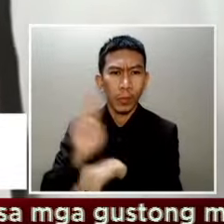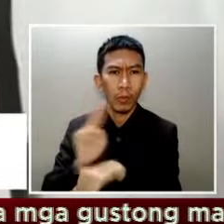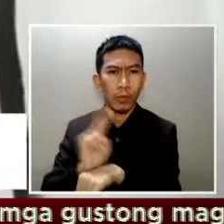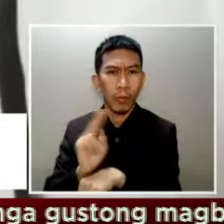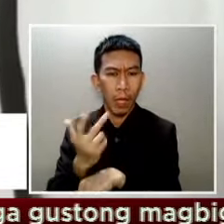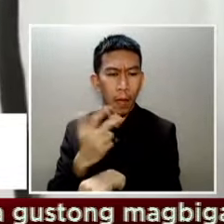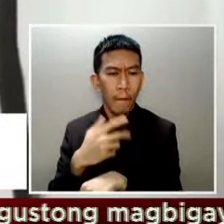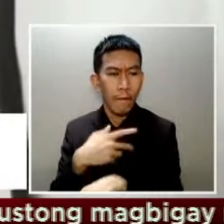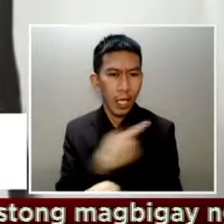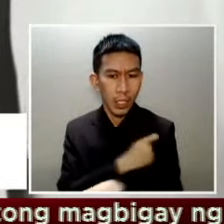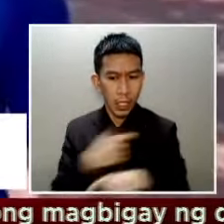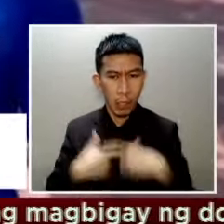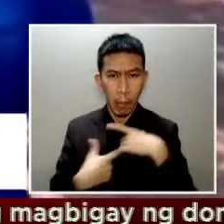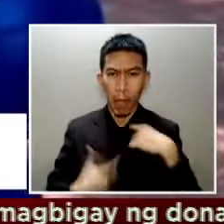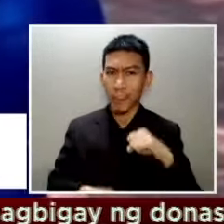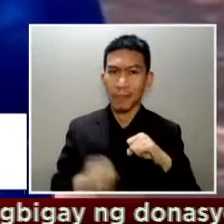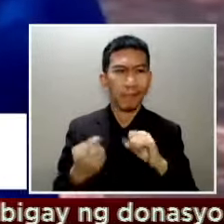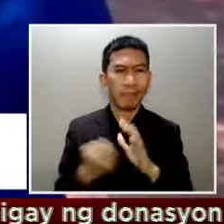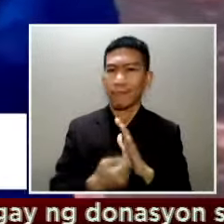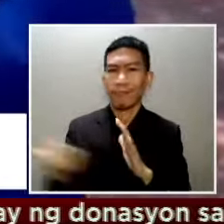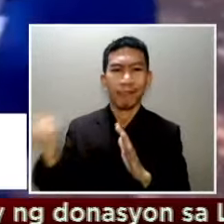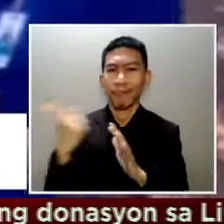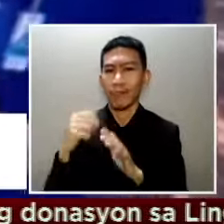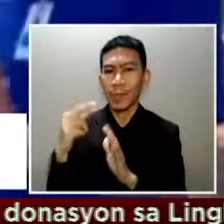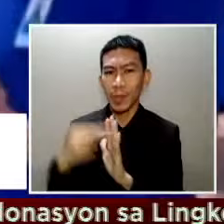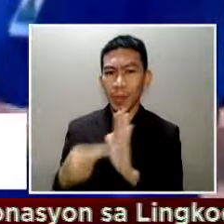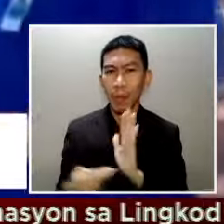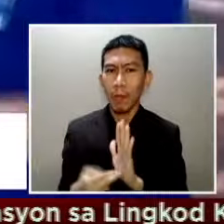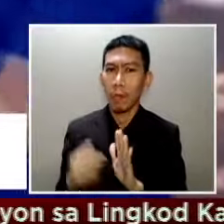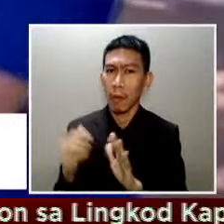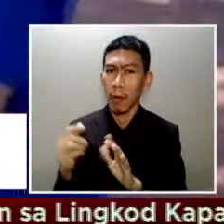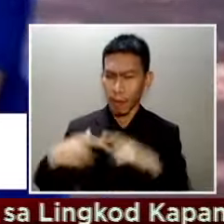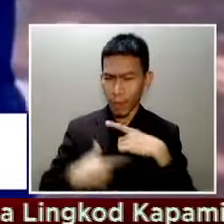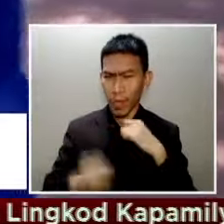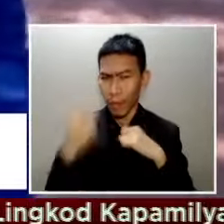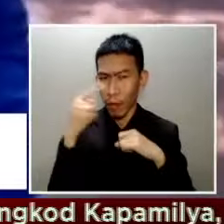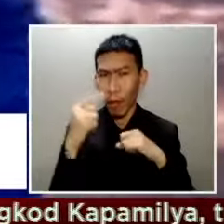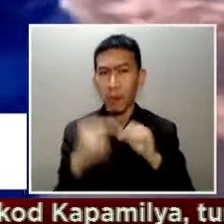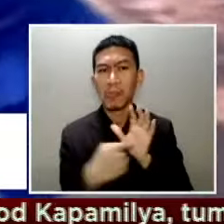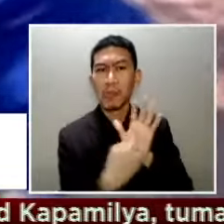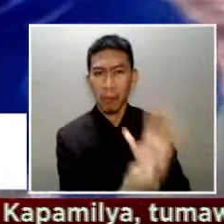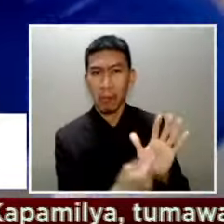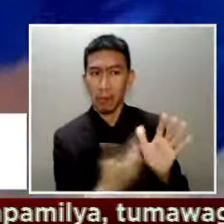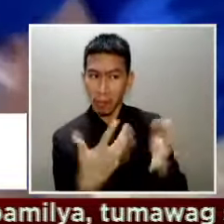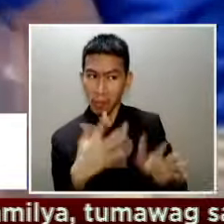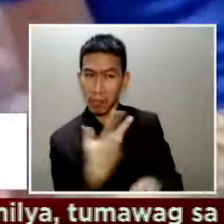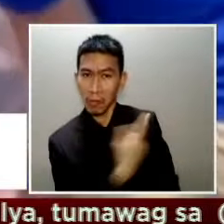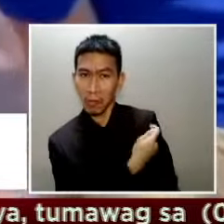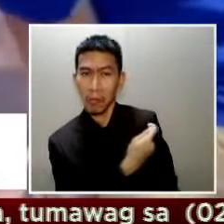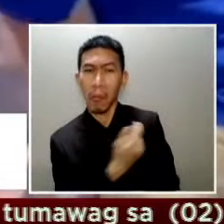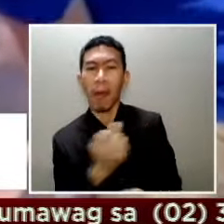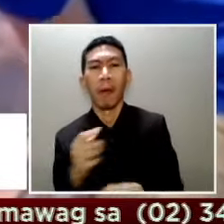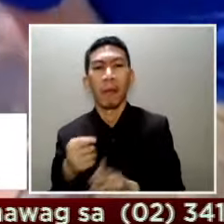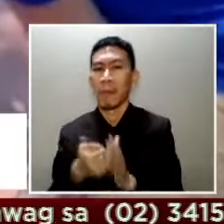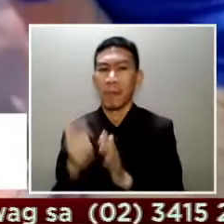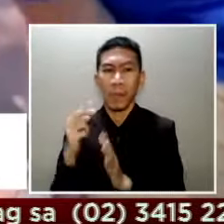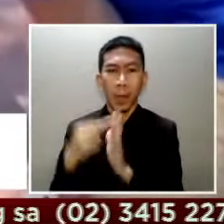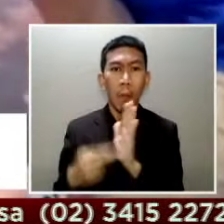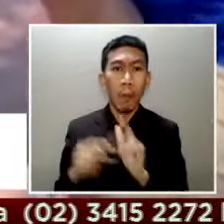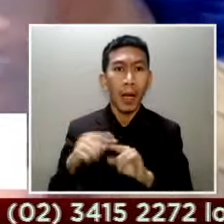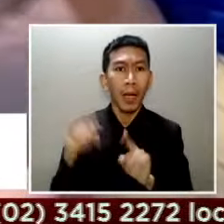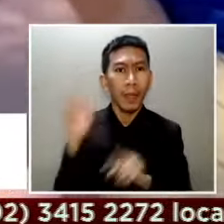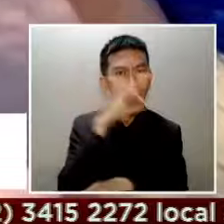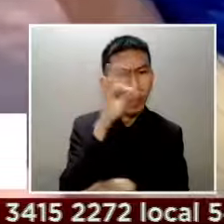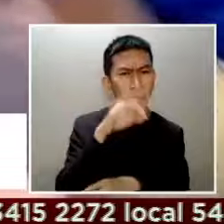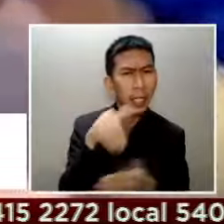o pagpapakita ng patunay na nabakunahan na ang isang individual. May ilang Pinoy sa Florida na gusto pa rin mag-ingat at meron